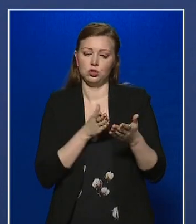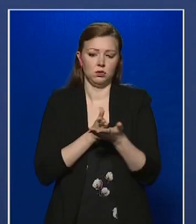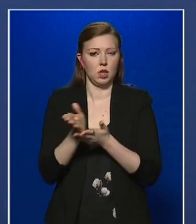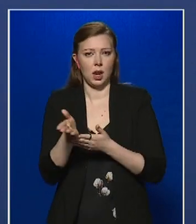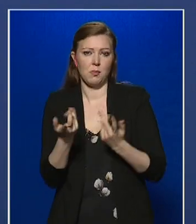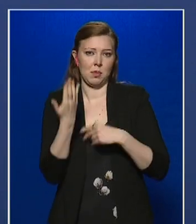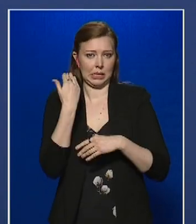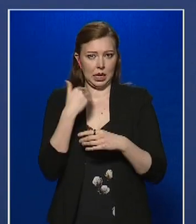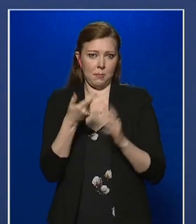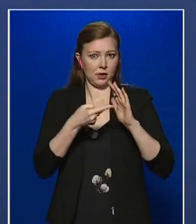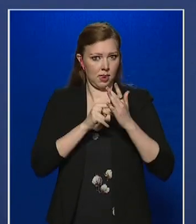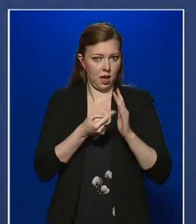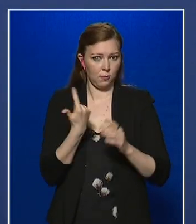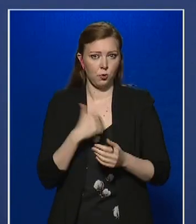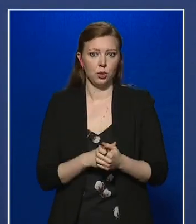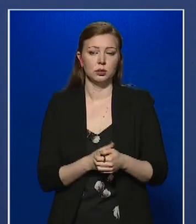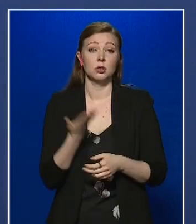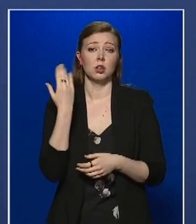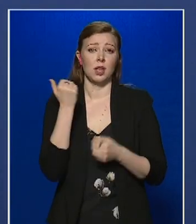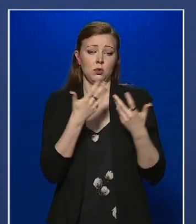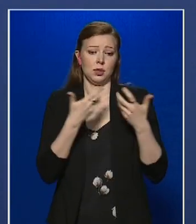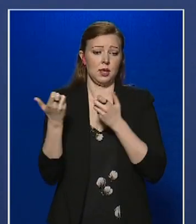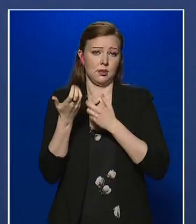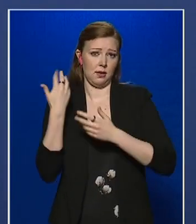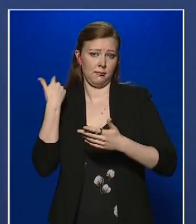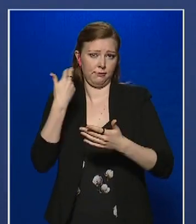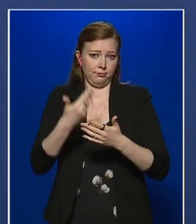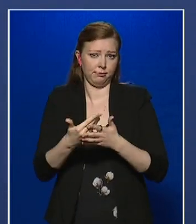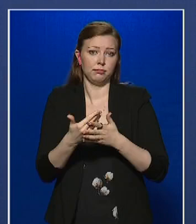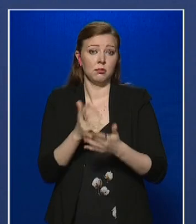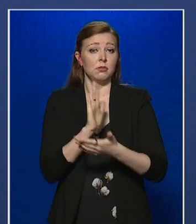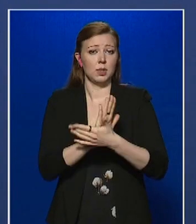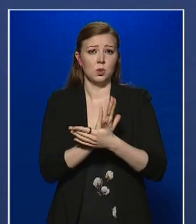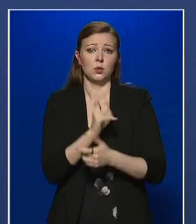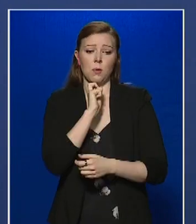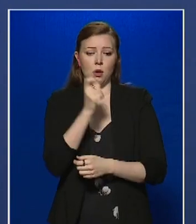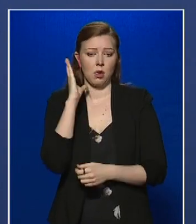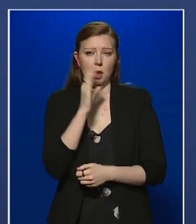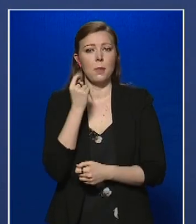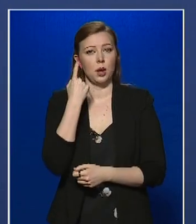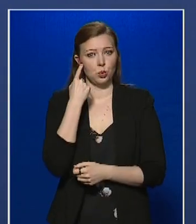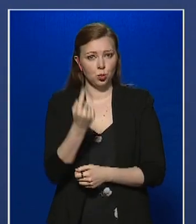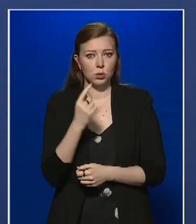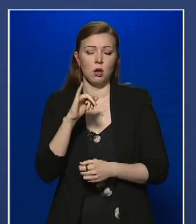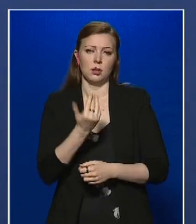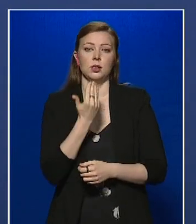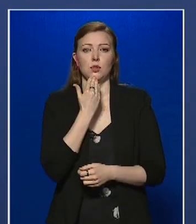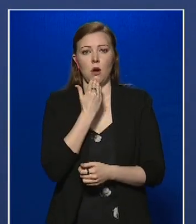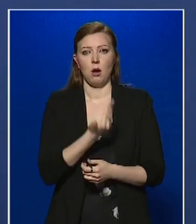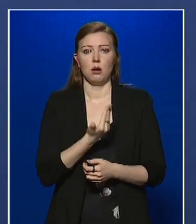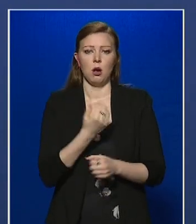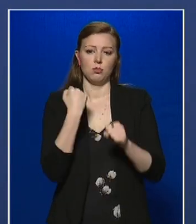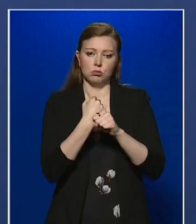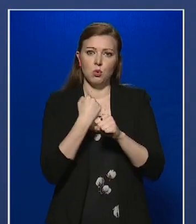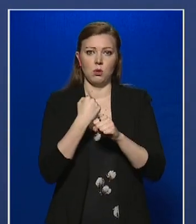korábban. Az elmúlt évtized bizonyította, a magyar emberek tudnak és akarnak is